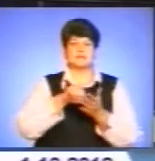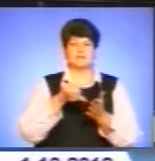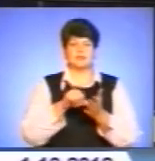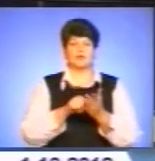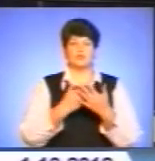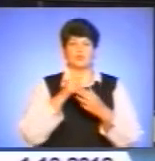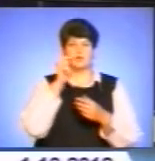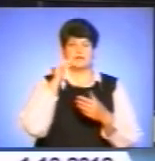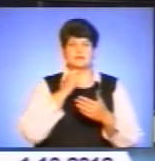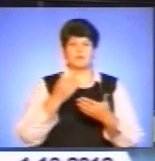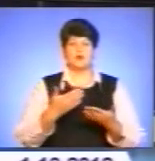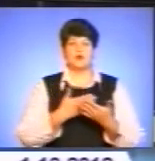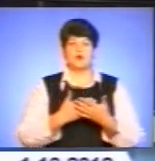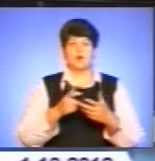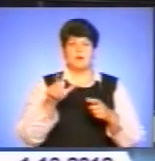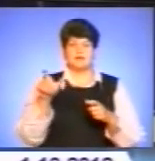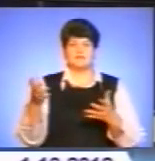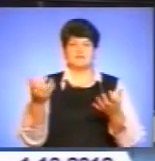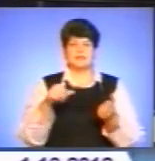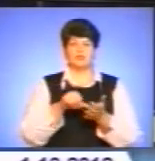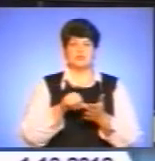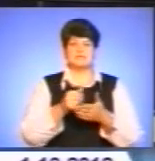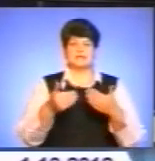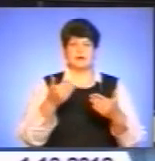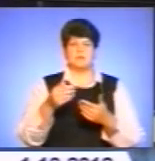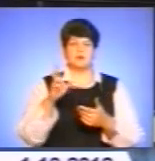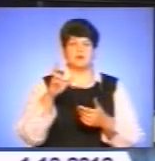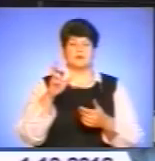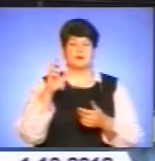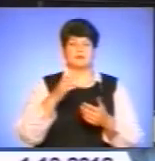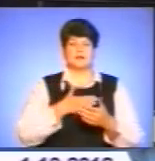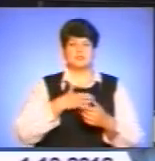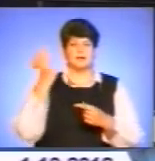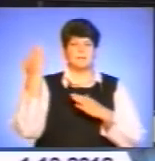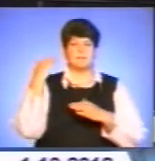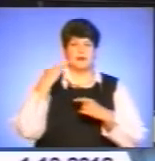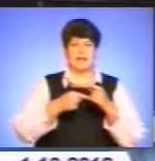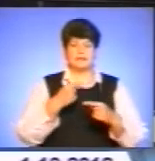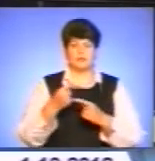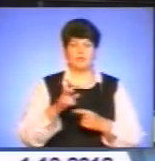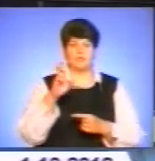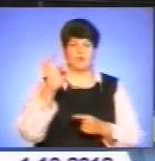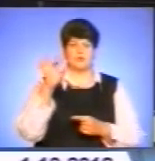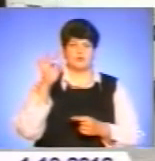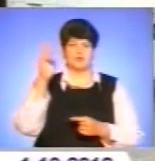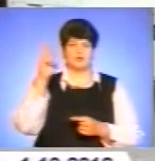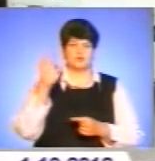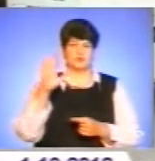в акції «Слідами наших предків», що відбулася у Борщові. Спілкувалася з ними моя колега Ірина Демчук.